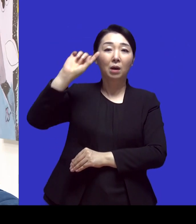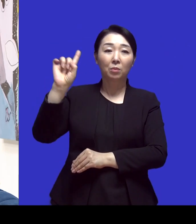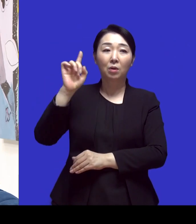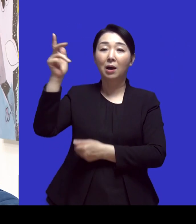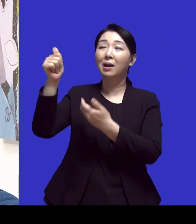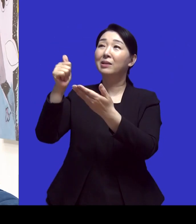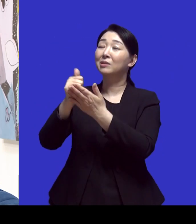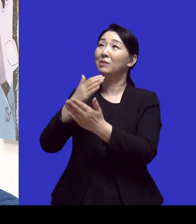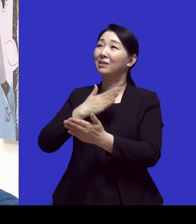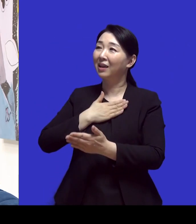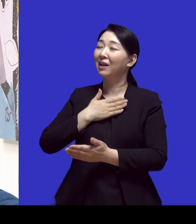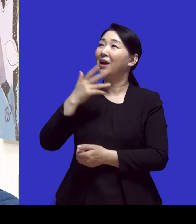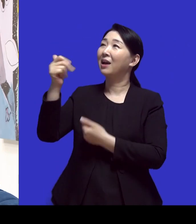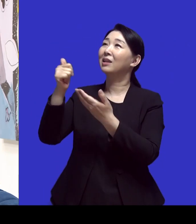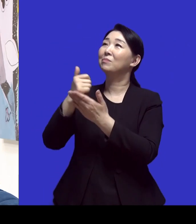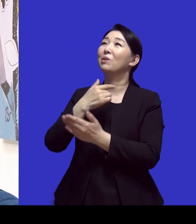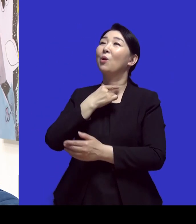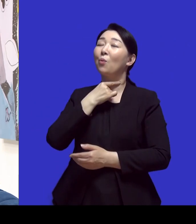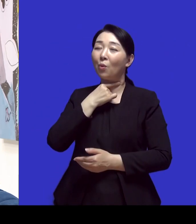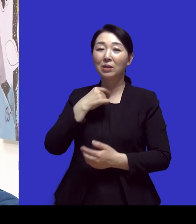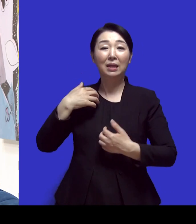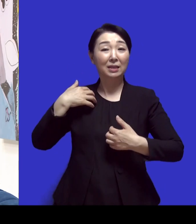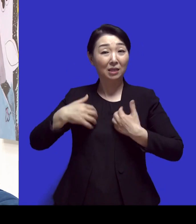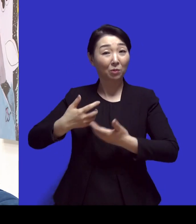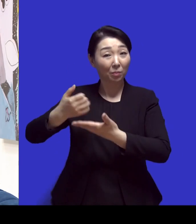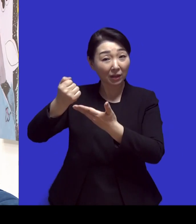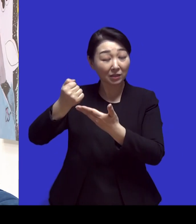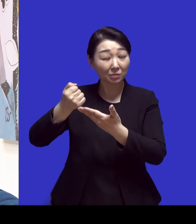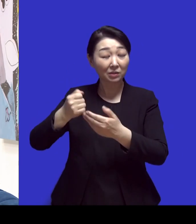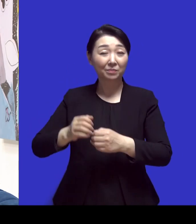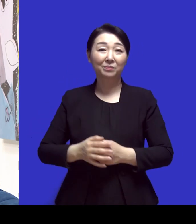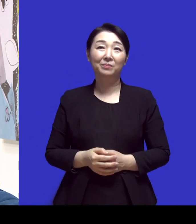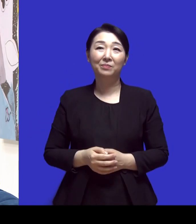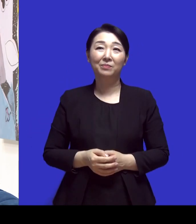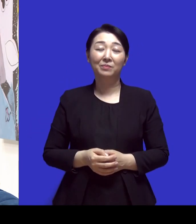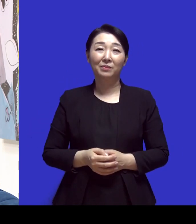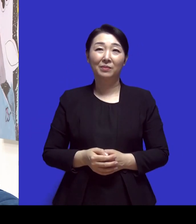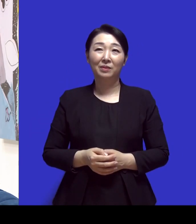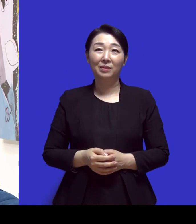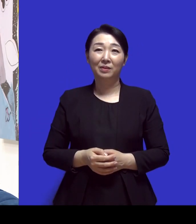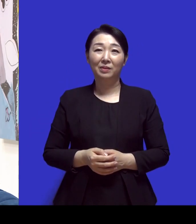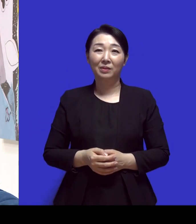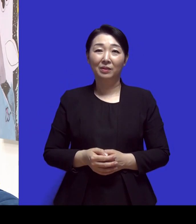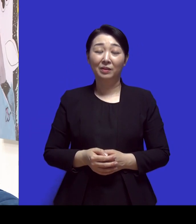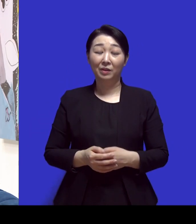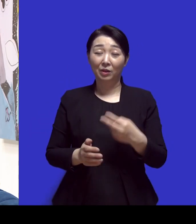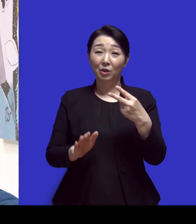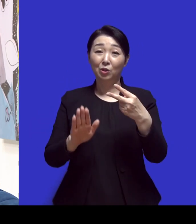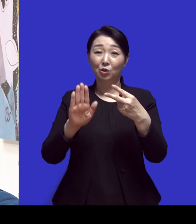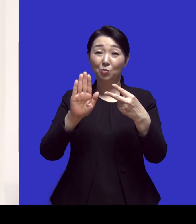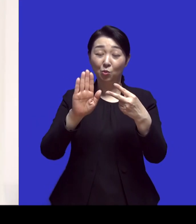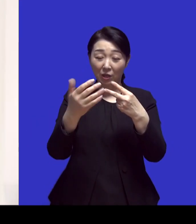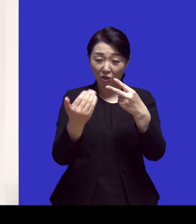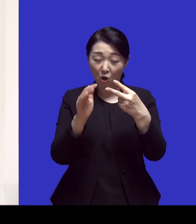기뻐 받으시는 그 디모데서에 나오는 하나님이 쓰시는 그릇이 되고 싶었습니다 네